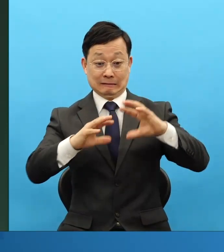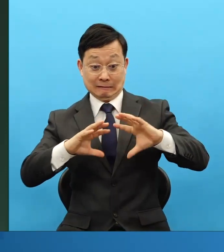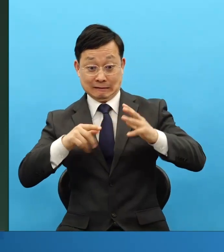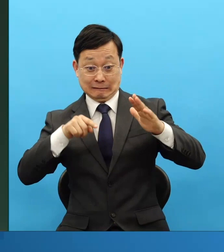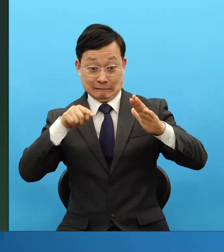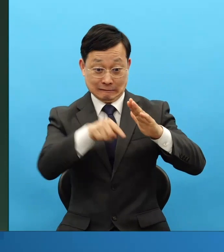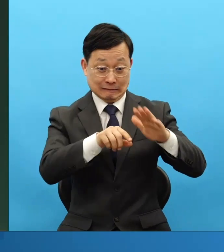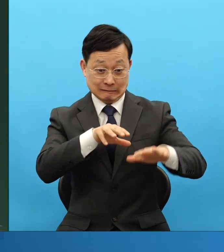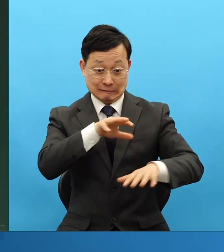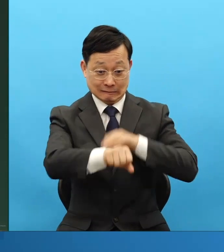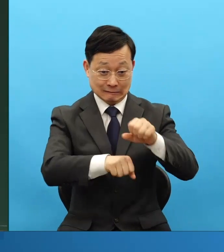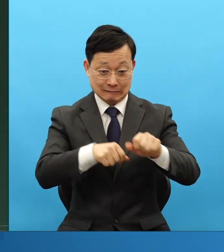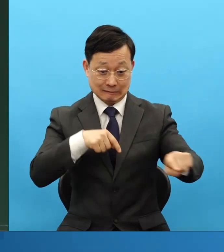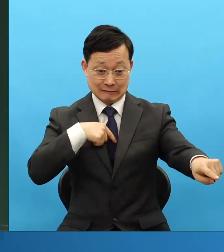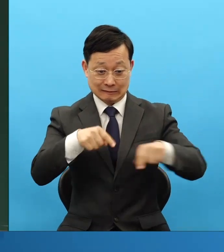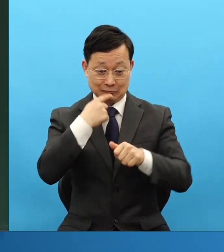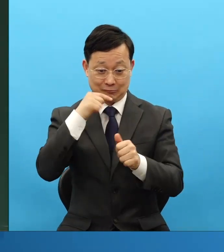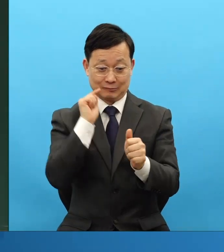정복하고 다스리라